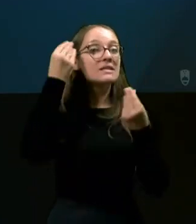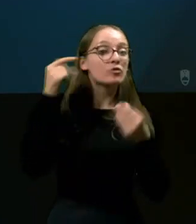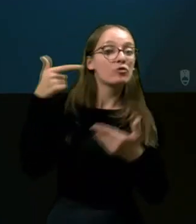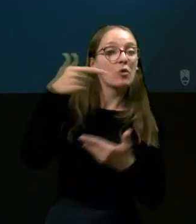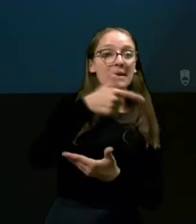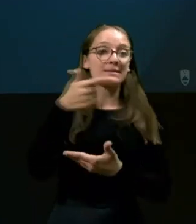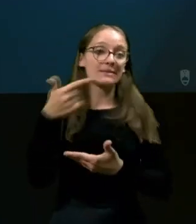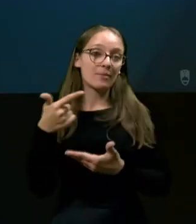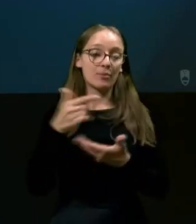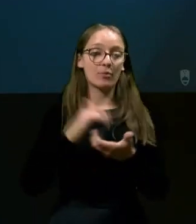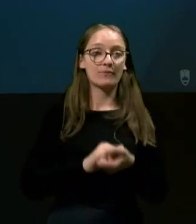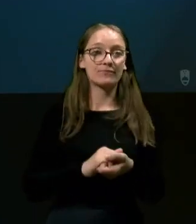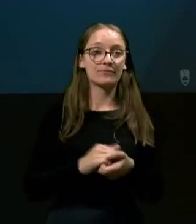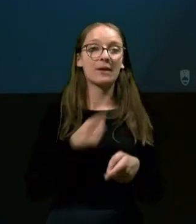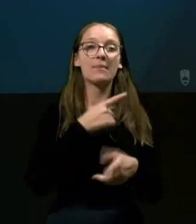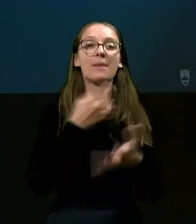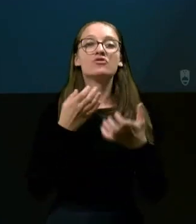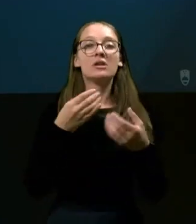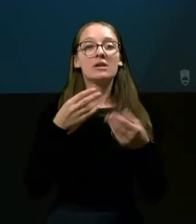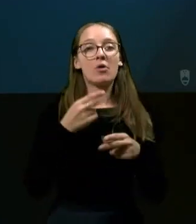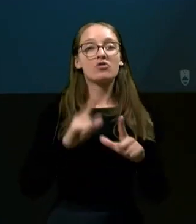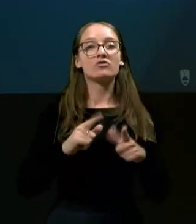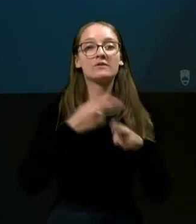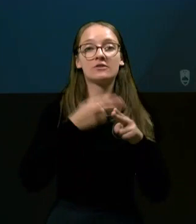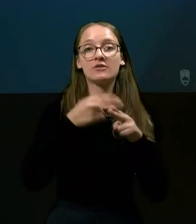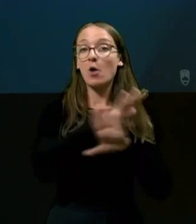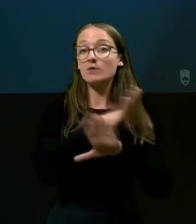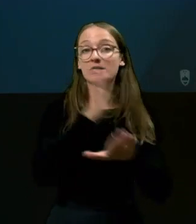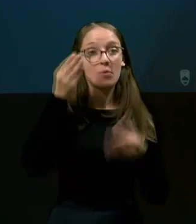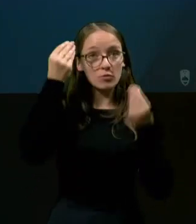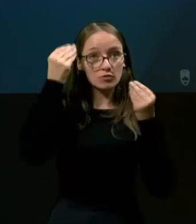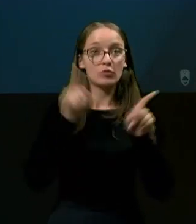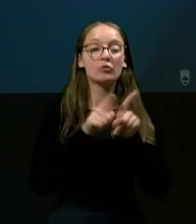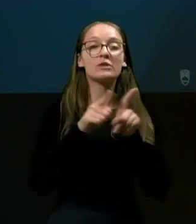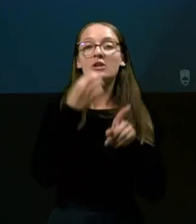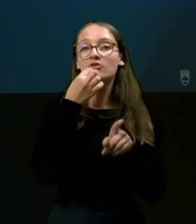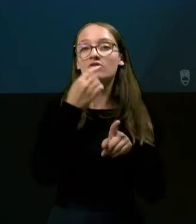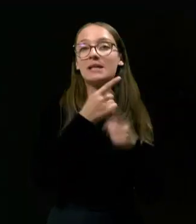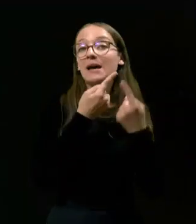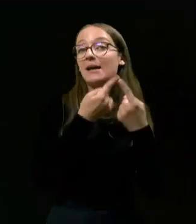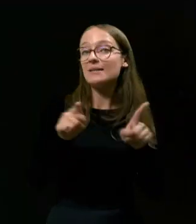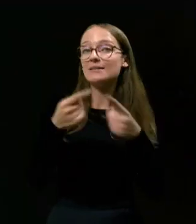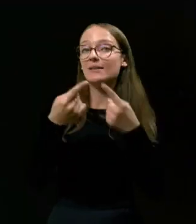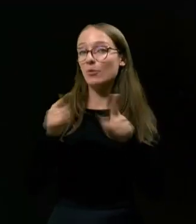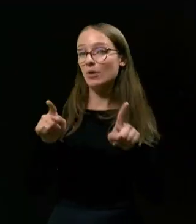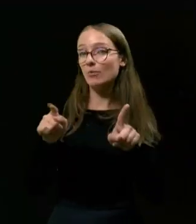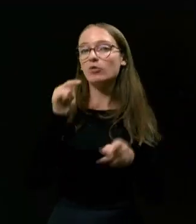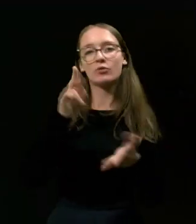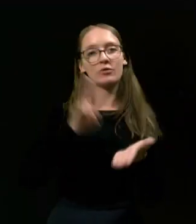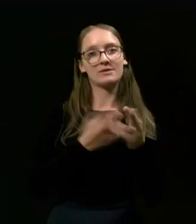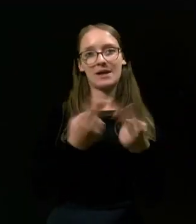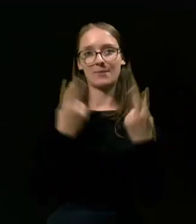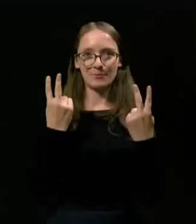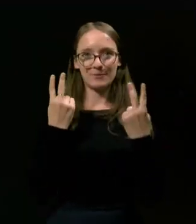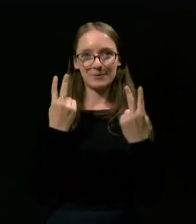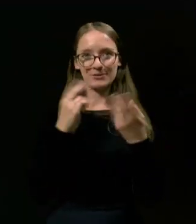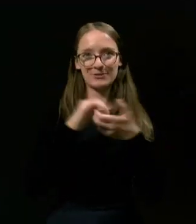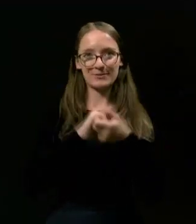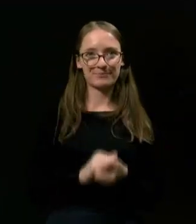in ker želimo živeti v državi, kjer se bomo vsi spoštovali, tudi če se razlikujemo, ker je to v resnici najpomembno.